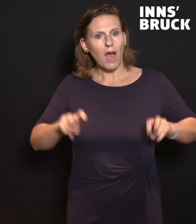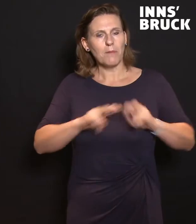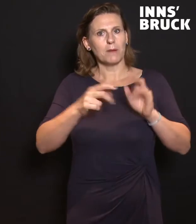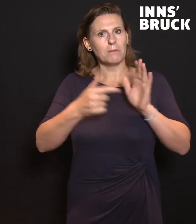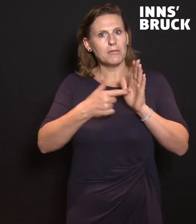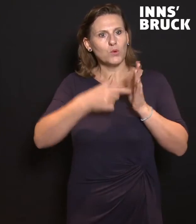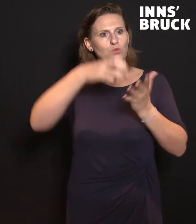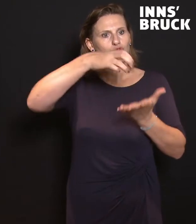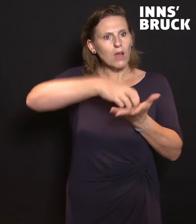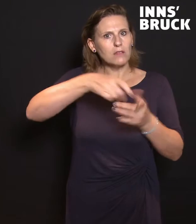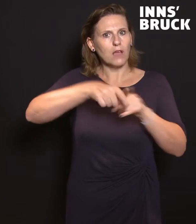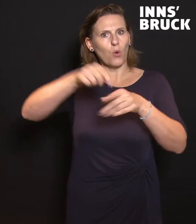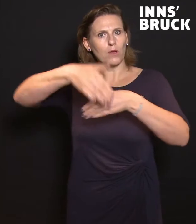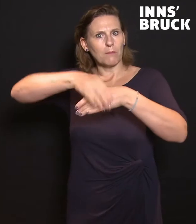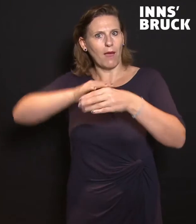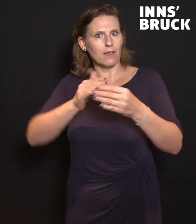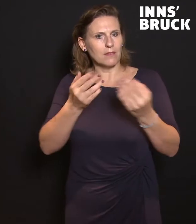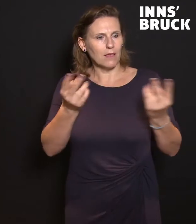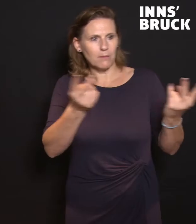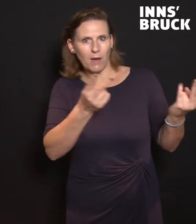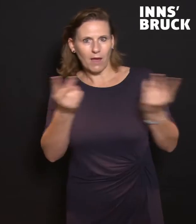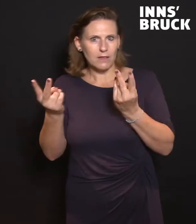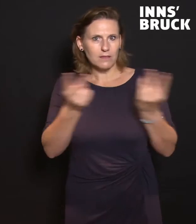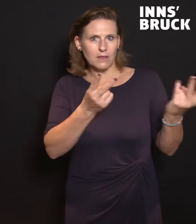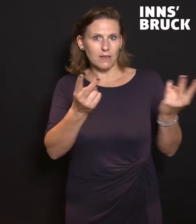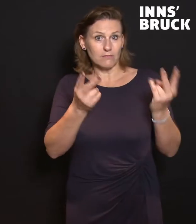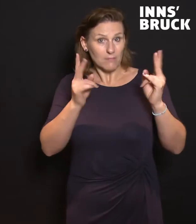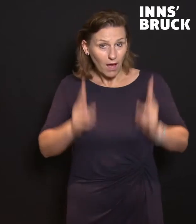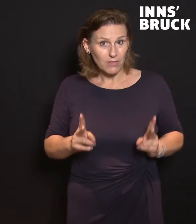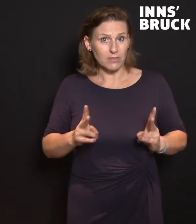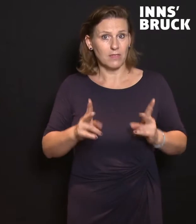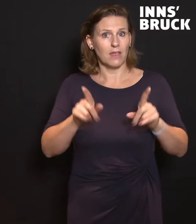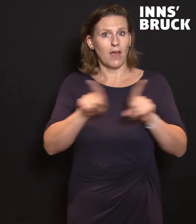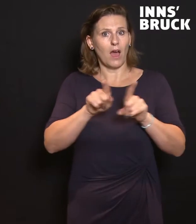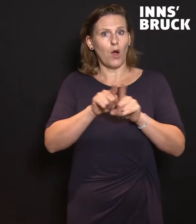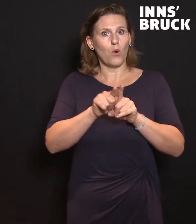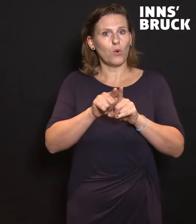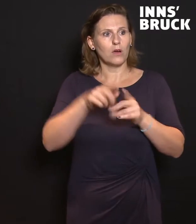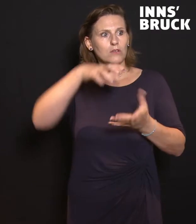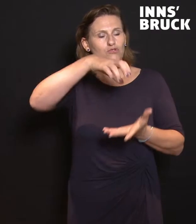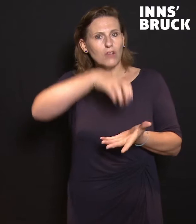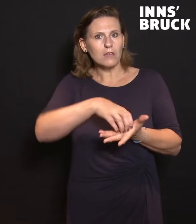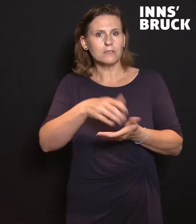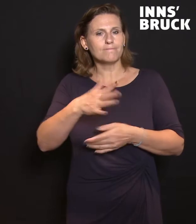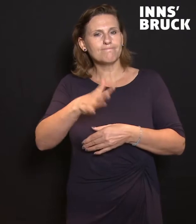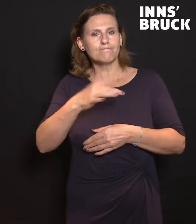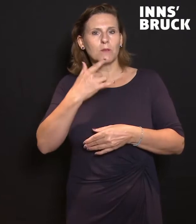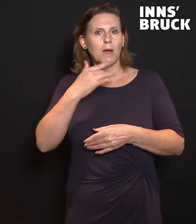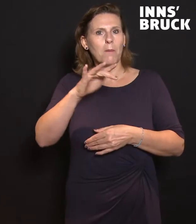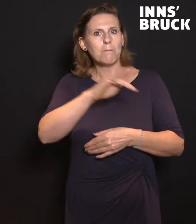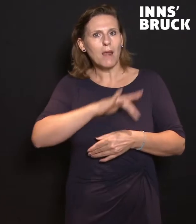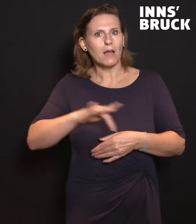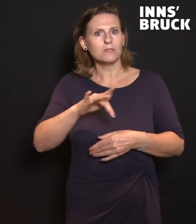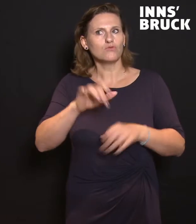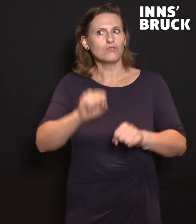wie für andere Gemeinden. Vor allen Dingen in einer Stadt, wo der Platz scheinbar oder kommunizierterweise